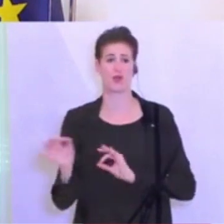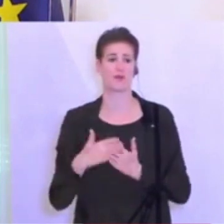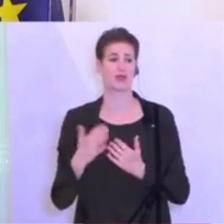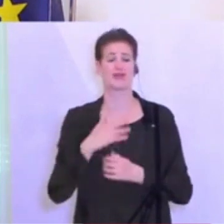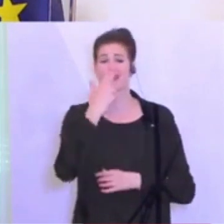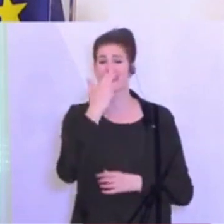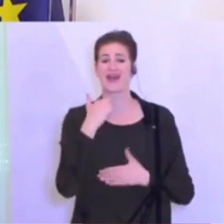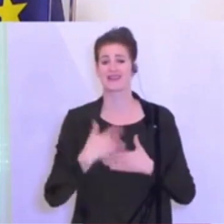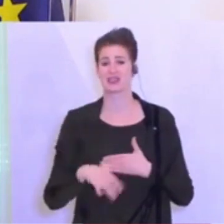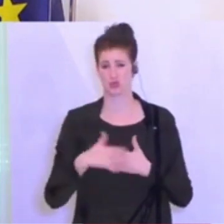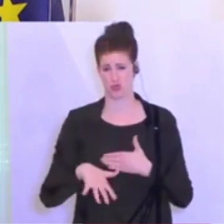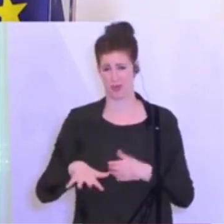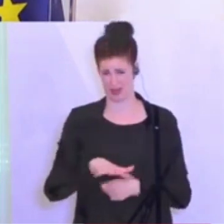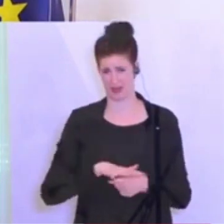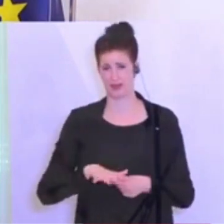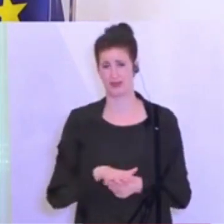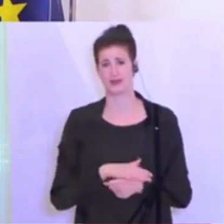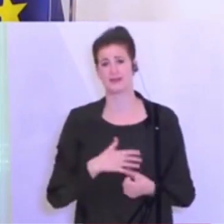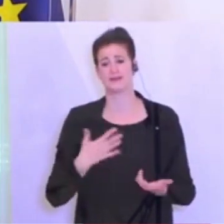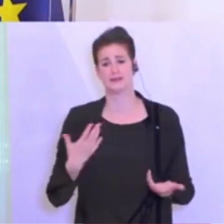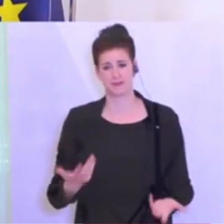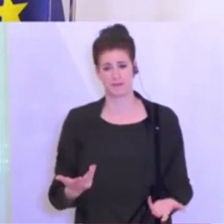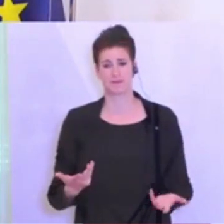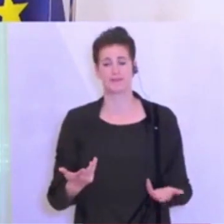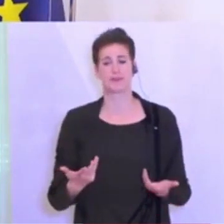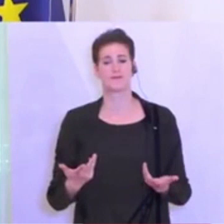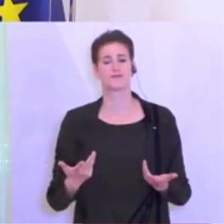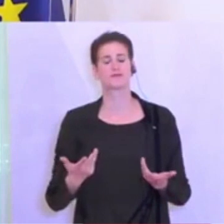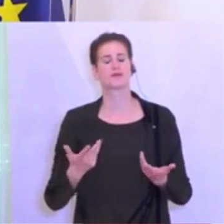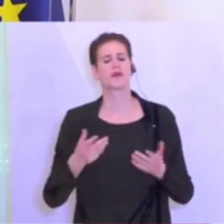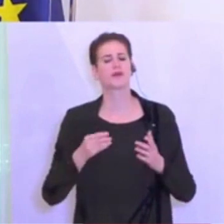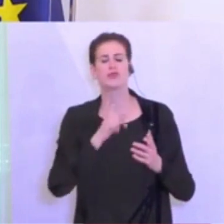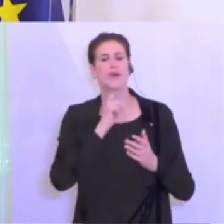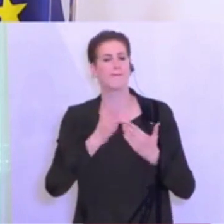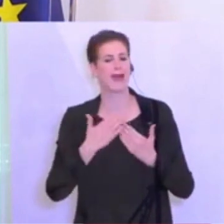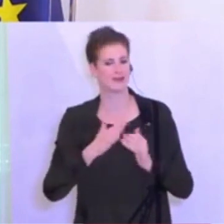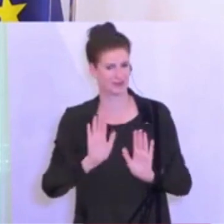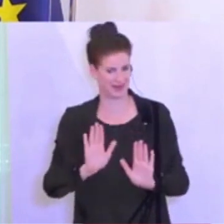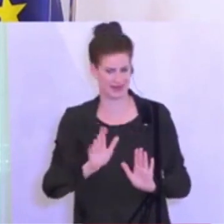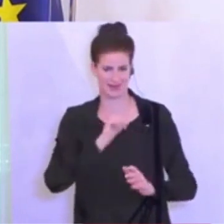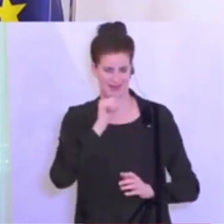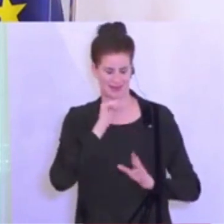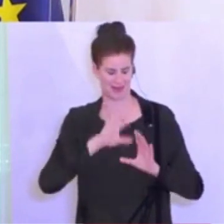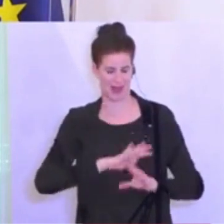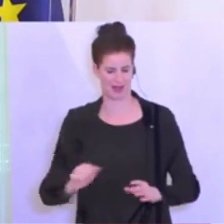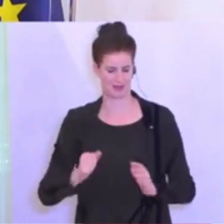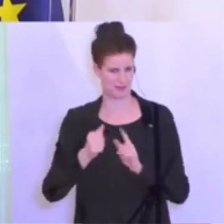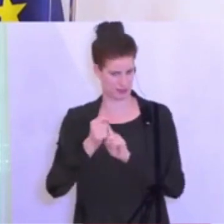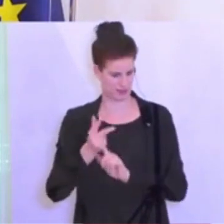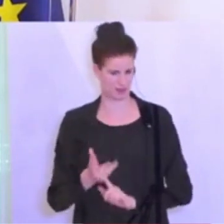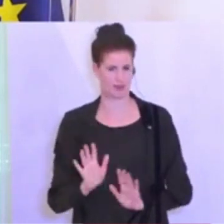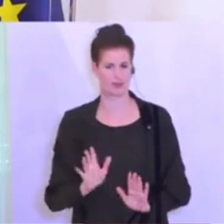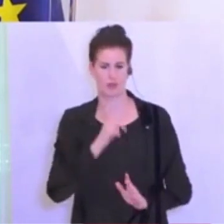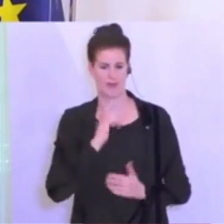der Nachtgastronomie. War jetzt keine abschließende Aufzählung, nicht, dass sich jetzt hier gewisse Gruppen vergessen fühlen. Wir haben ein